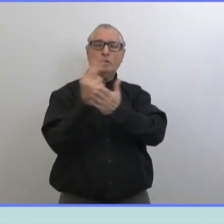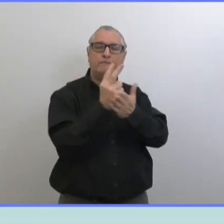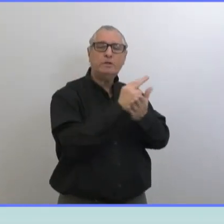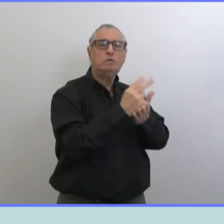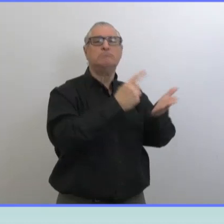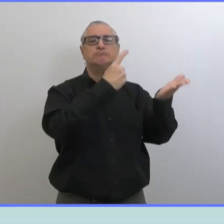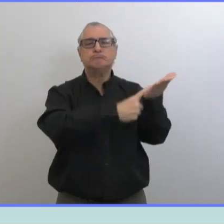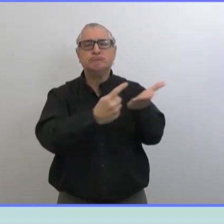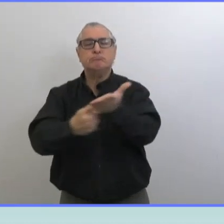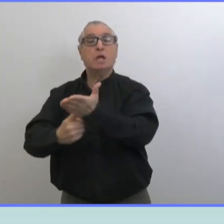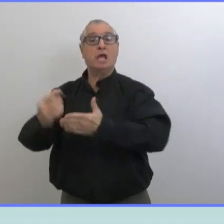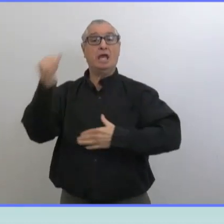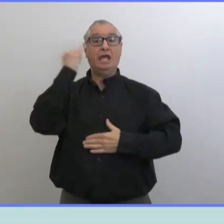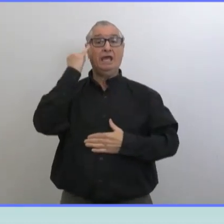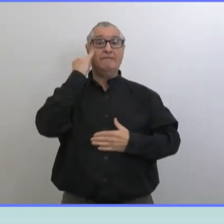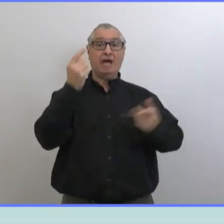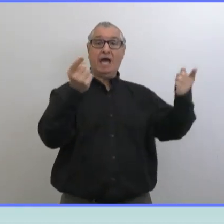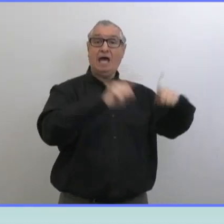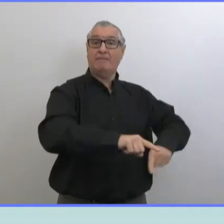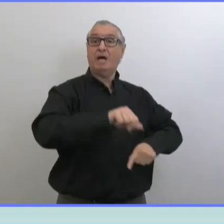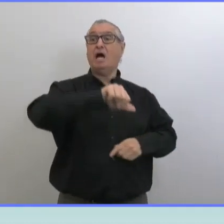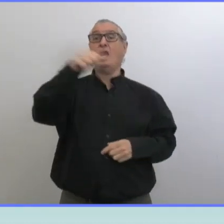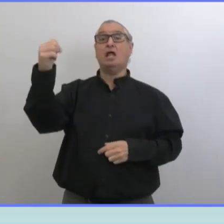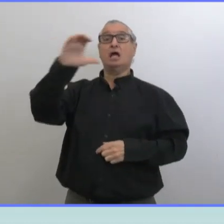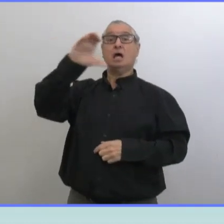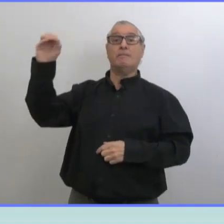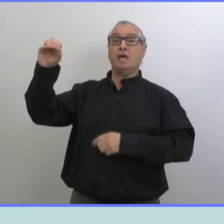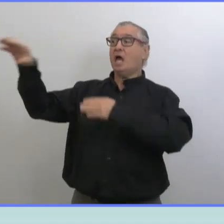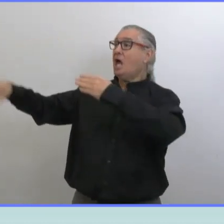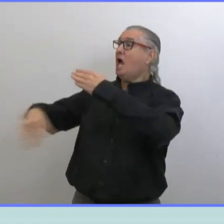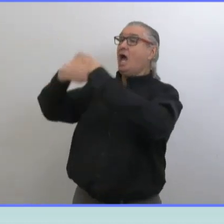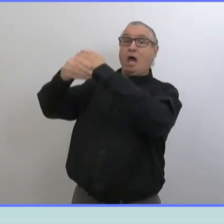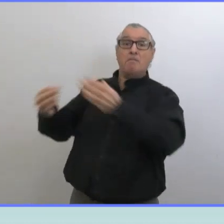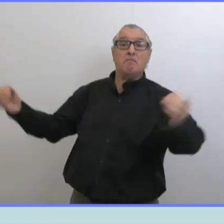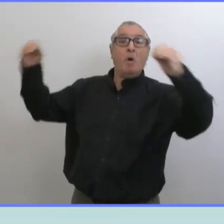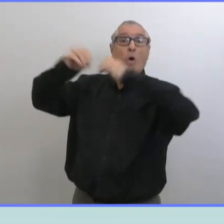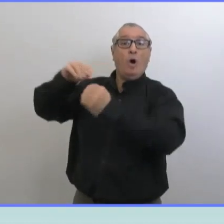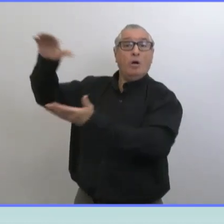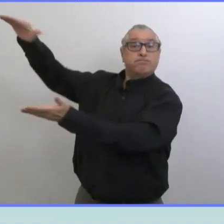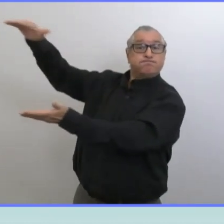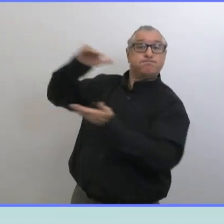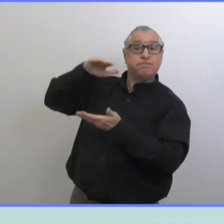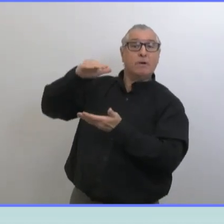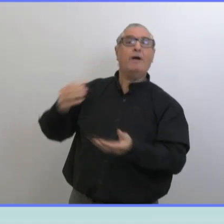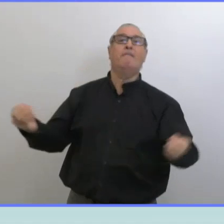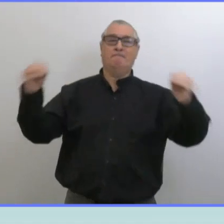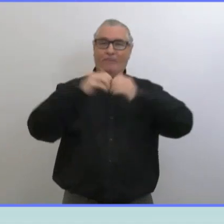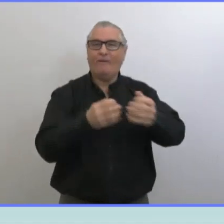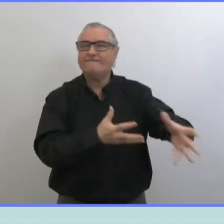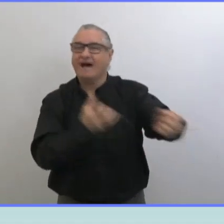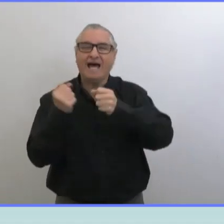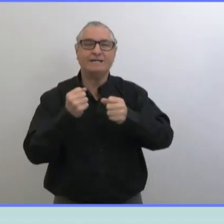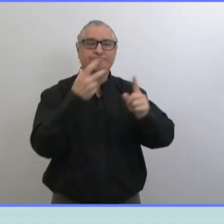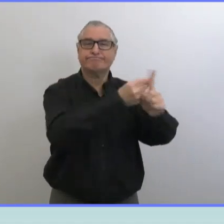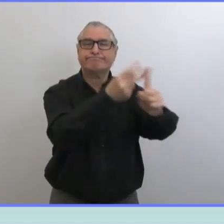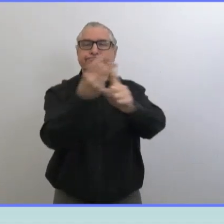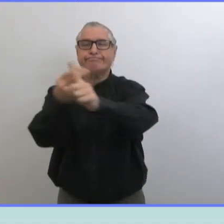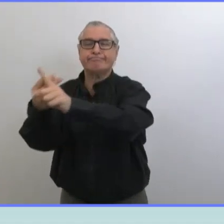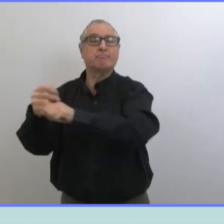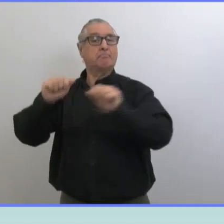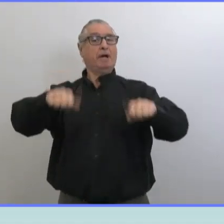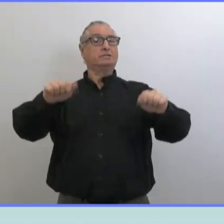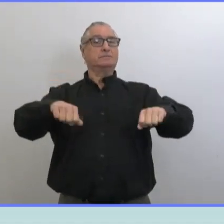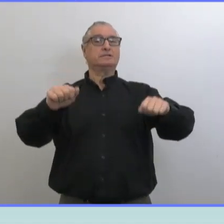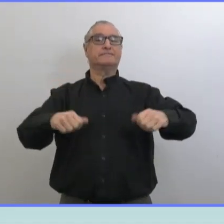voir ça, tandis qu'on va recevoir plus de vaccins ou que d'autres vaccins vont être autorisés au Canada. On va aussi mettre